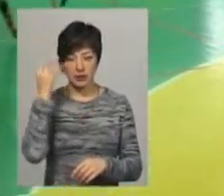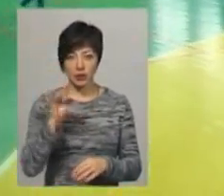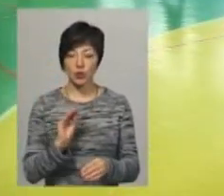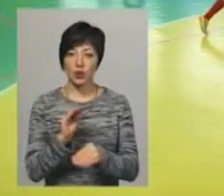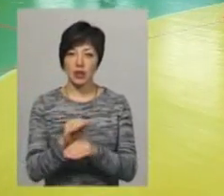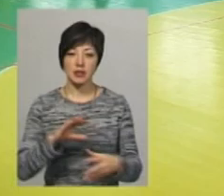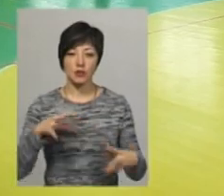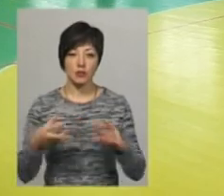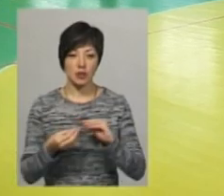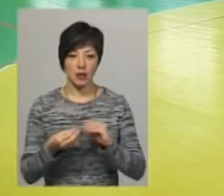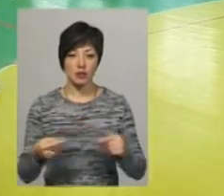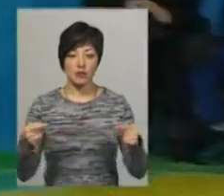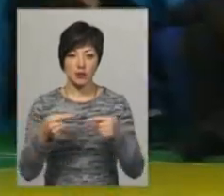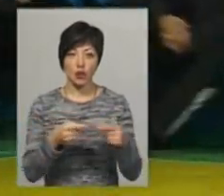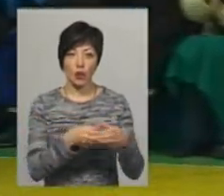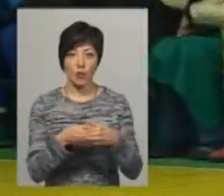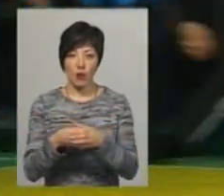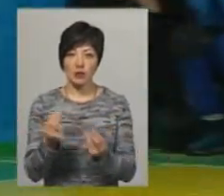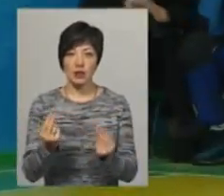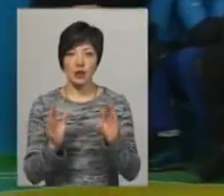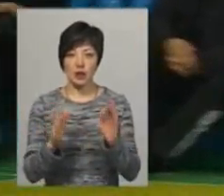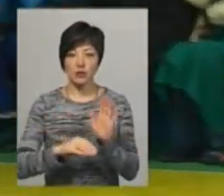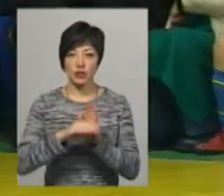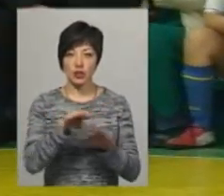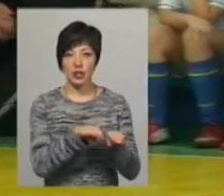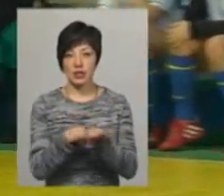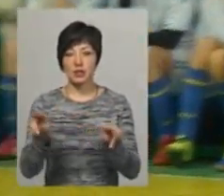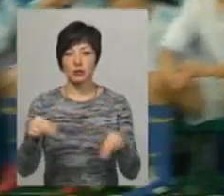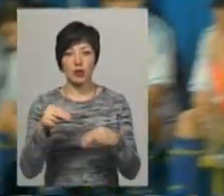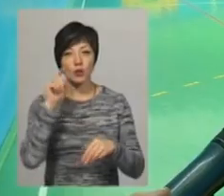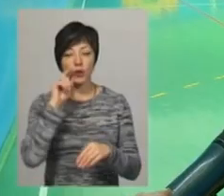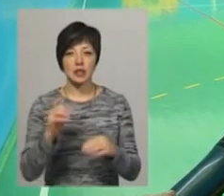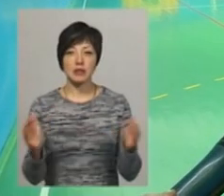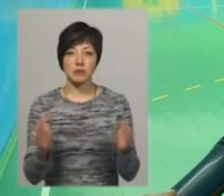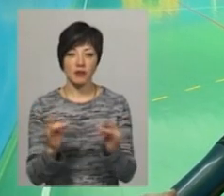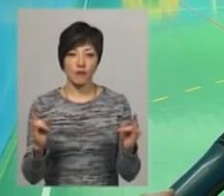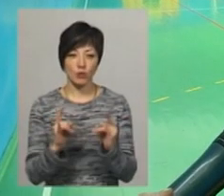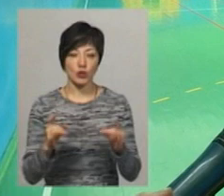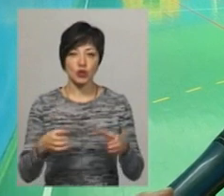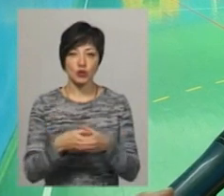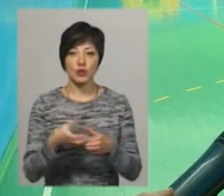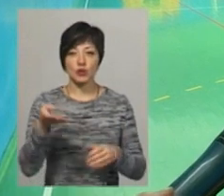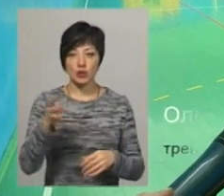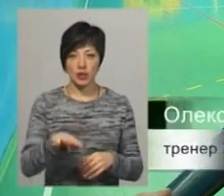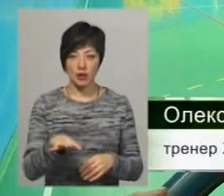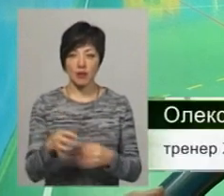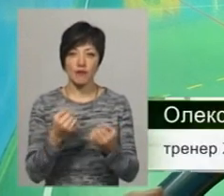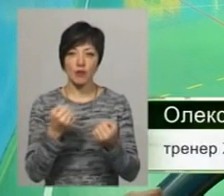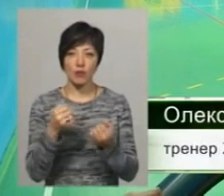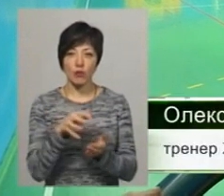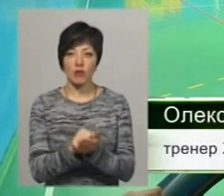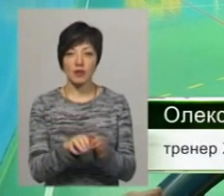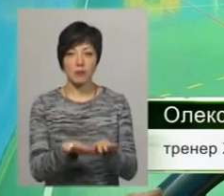додає, за результатами визначать команди, які гратимуть у вищій лізі чемпіонату України з мініфутболу. Чотири команди будуть виборювати